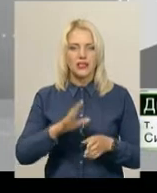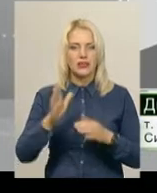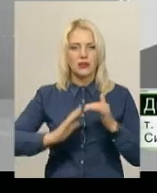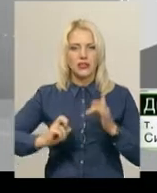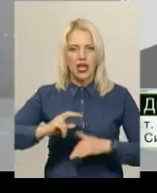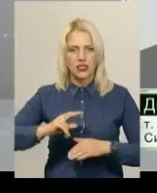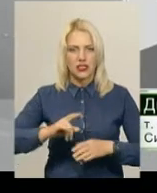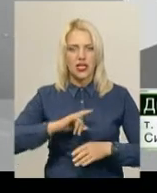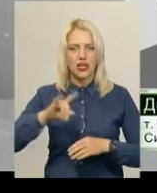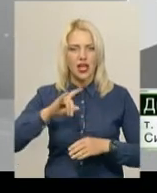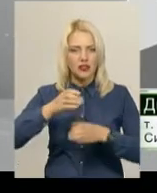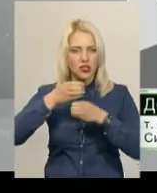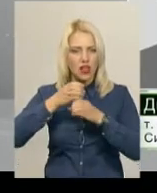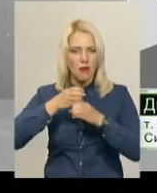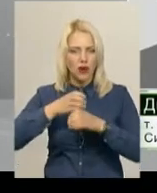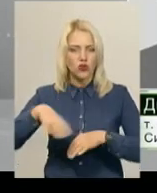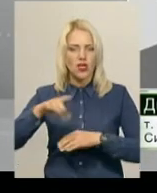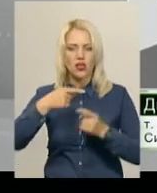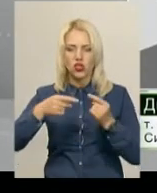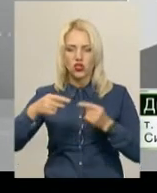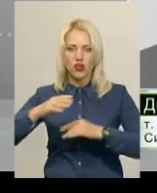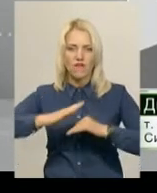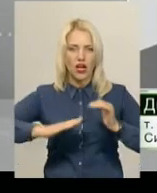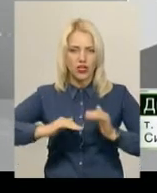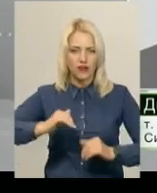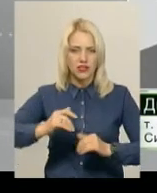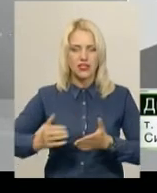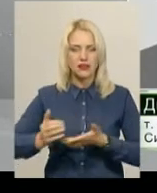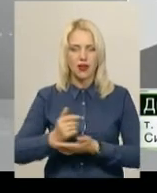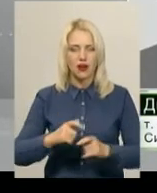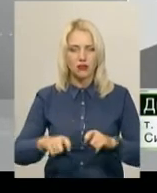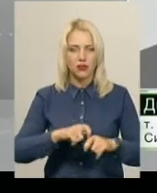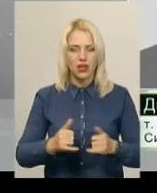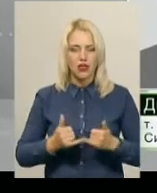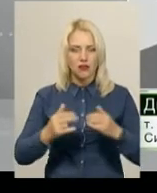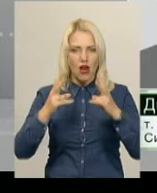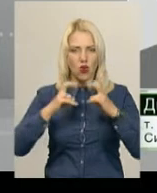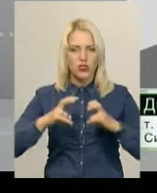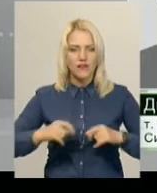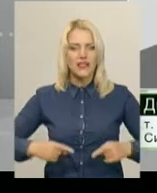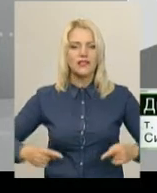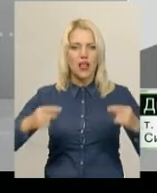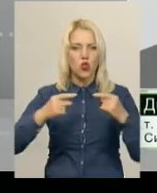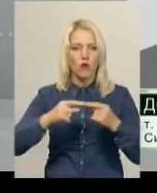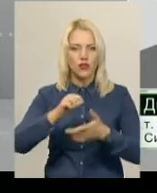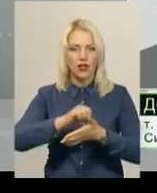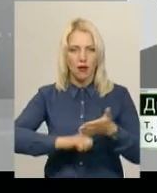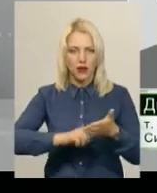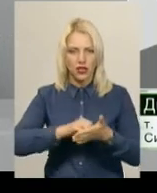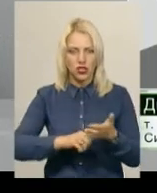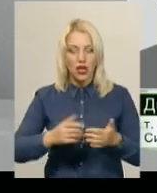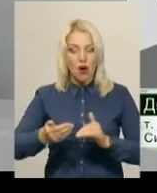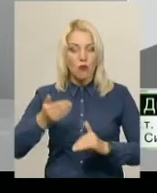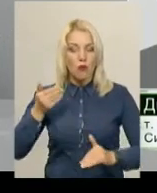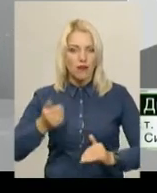літаючих лабораторій та інші фасівці. На даний час вони збирають матеріали для розслідування та встановлення причин авіакатастрофи. Попередніх висновків